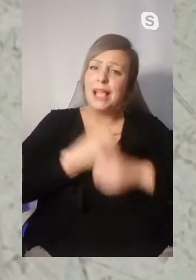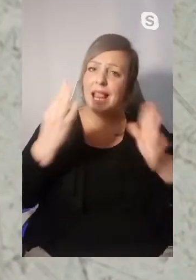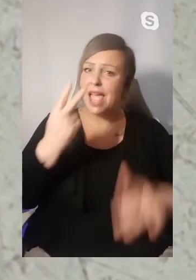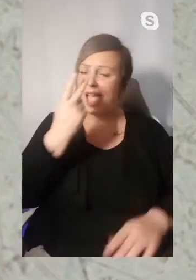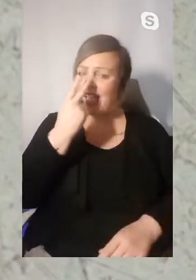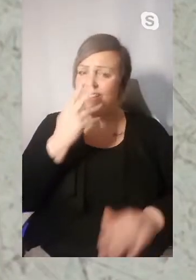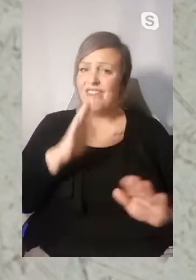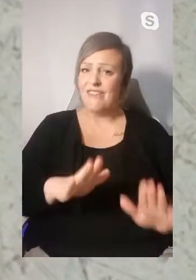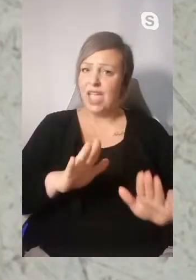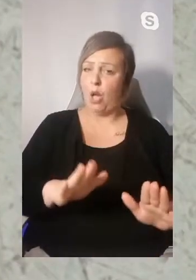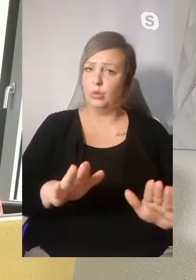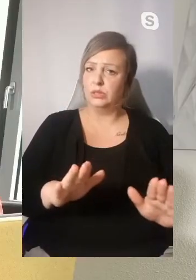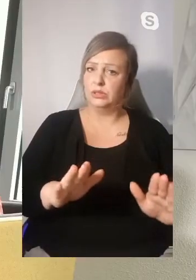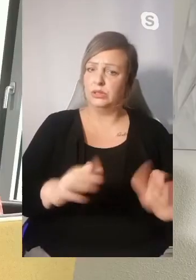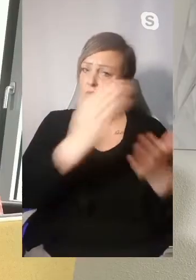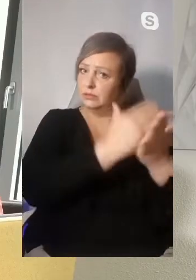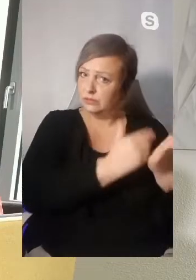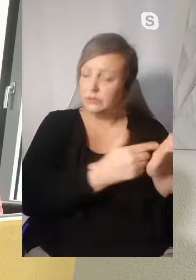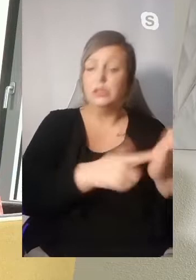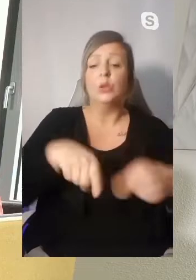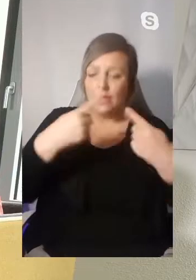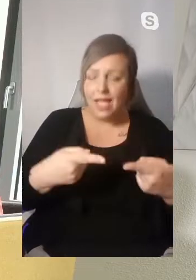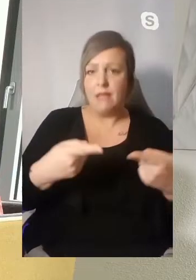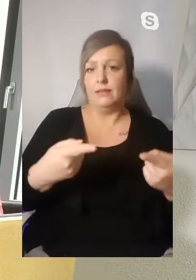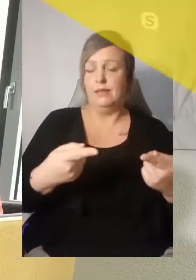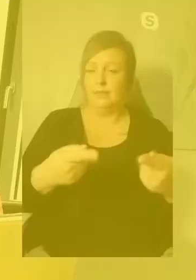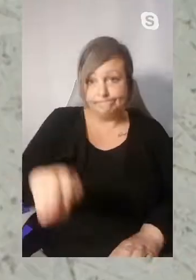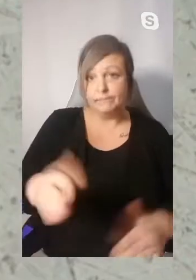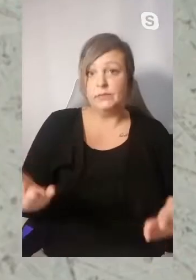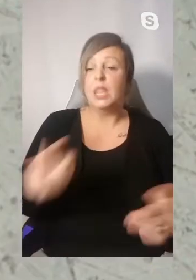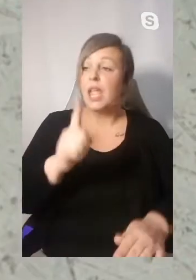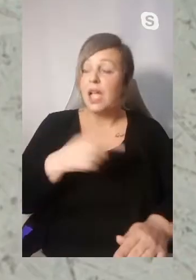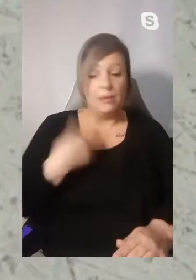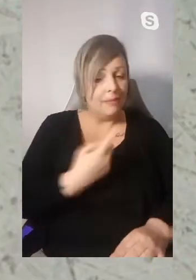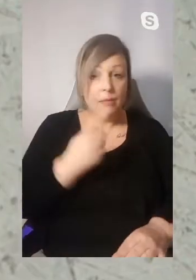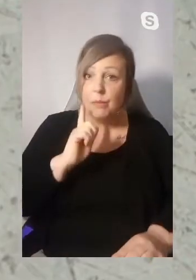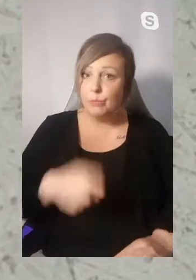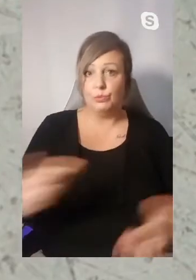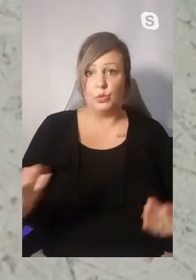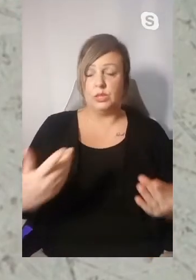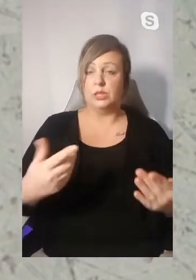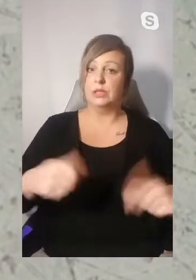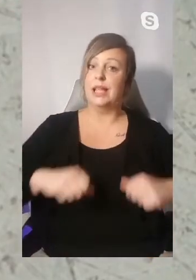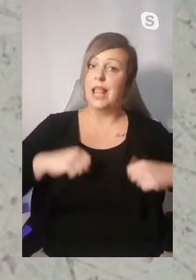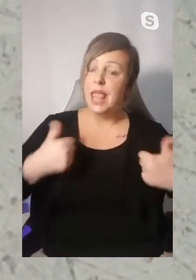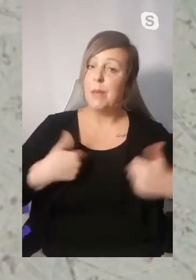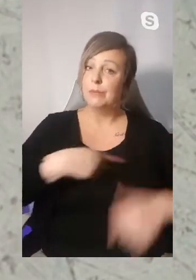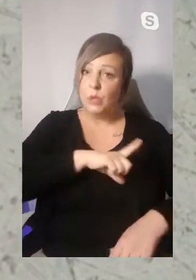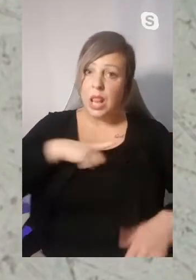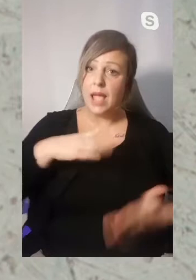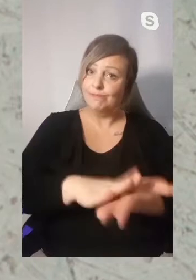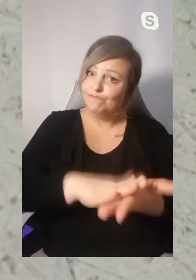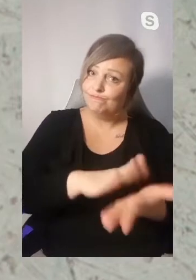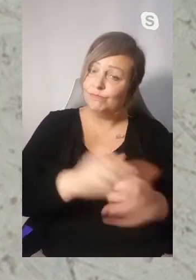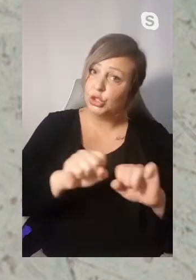Klarheit darüber haben, wie sind die Rahmenrichtlinien und dann die Öffnung machen. Wir müssen alles tun, um auch das Leben so lange